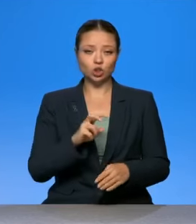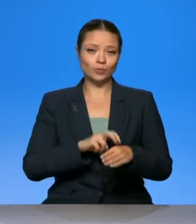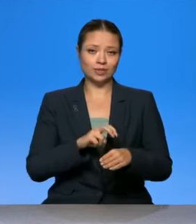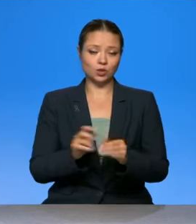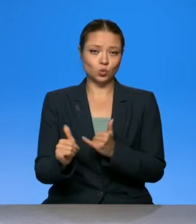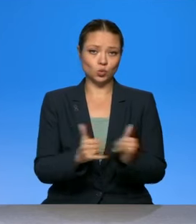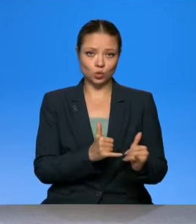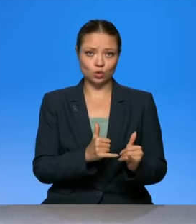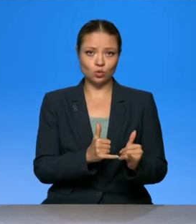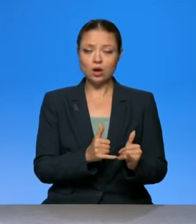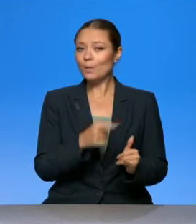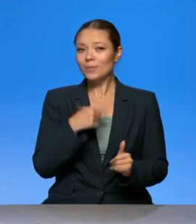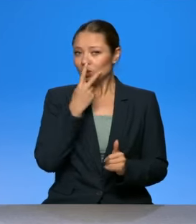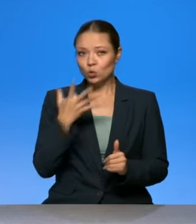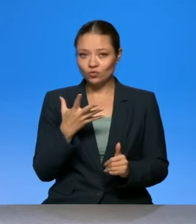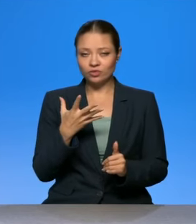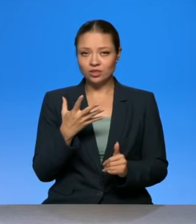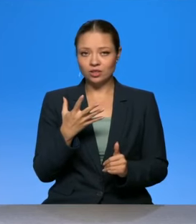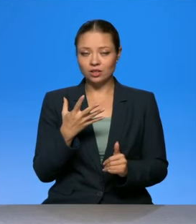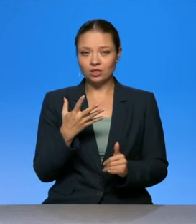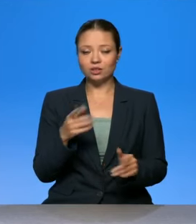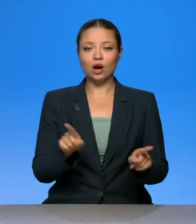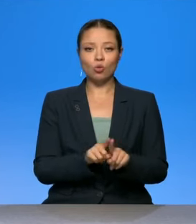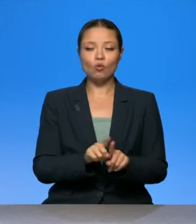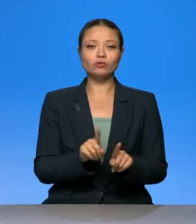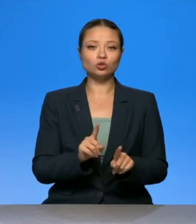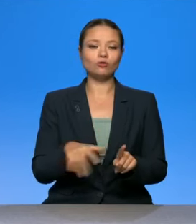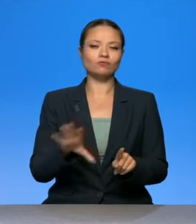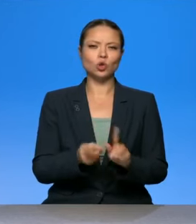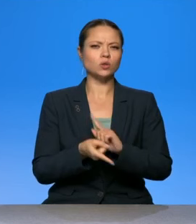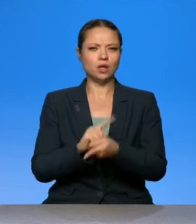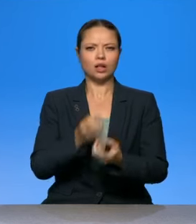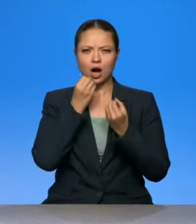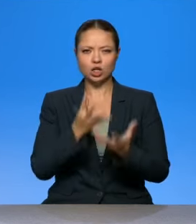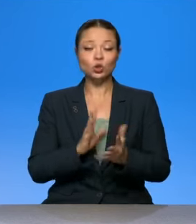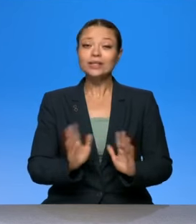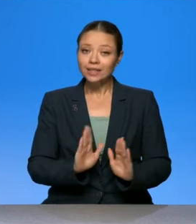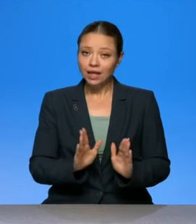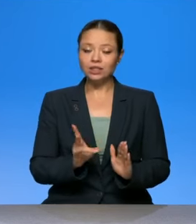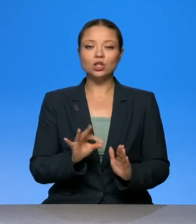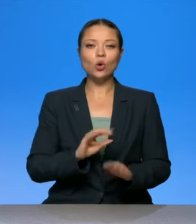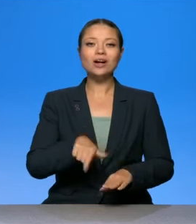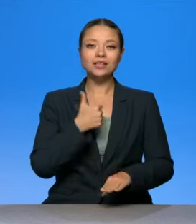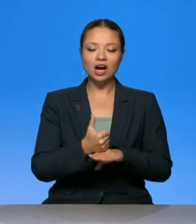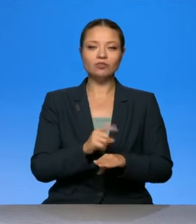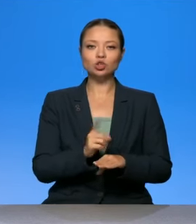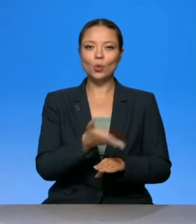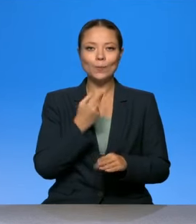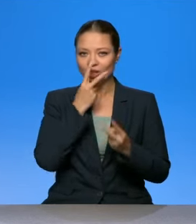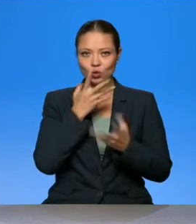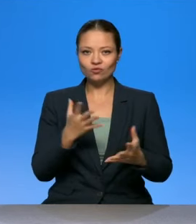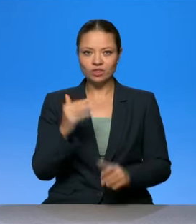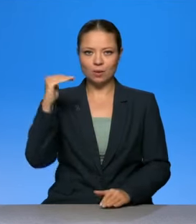предоставляются. Мы не увидели там большого скачка, что там стало все хорошо. Но самое важное, мы не увидели никакого